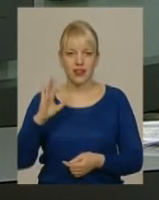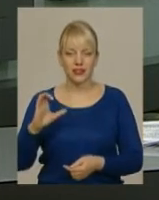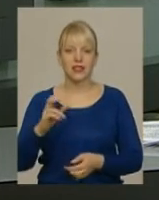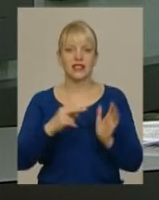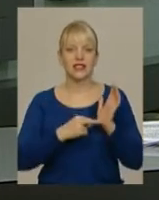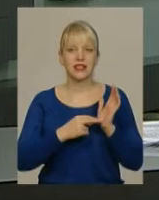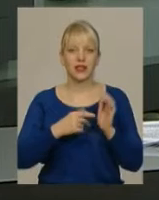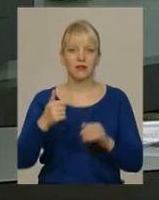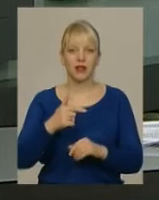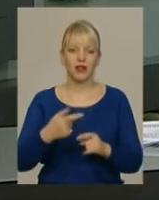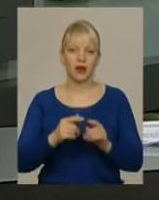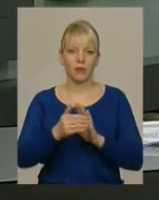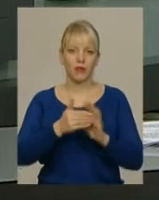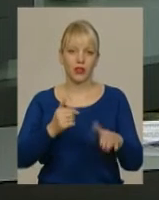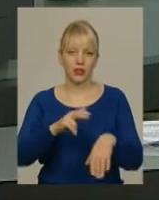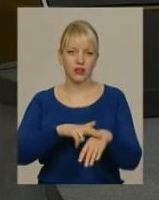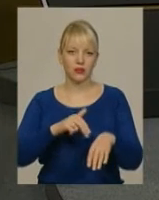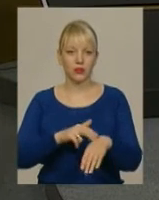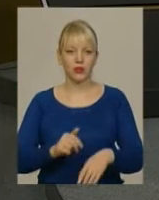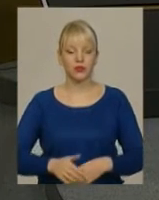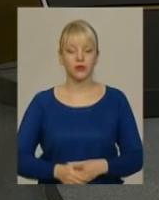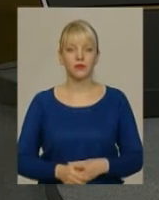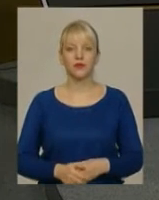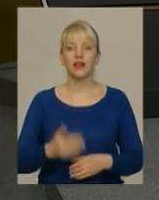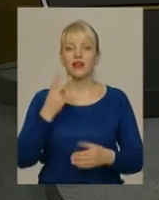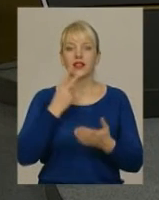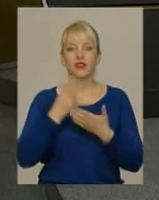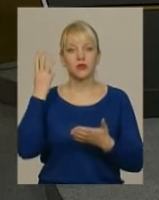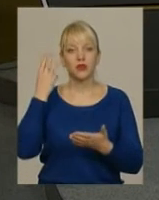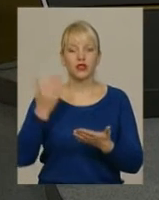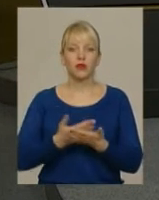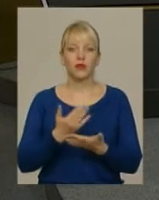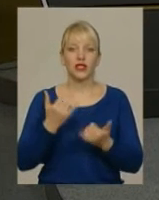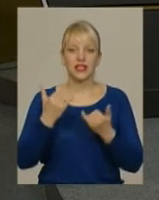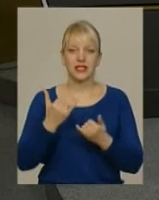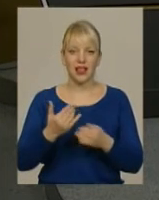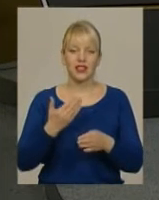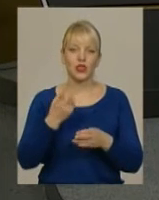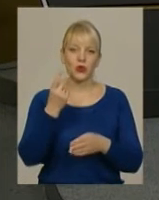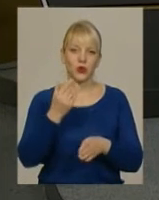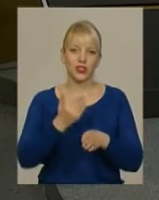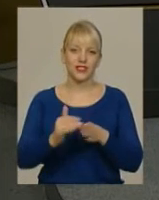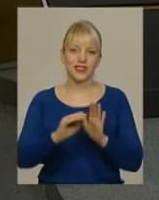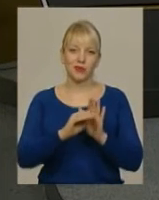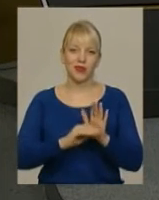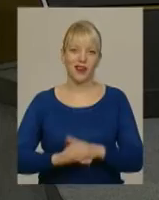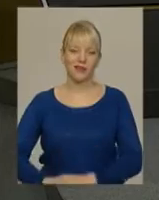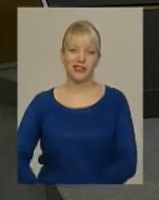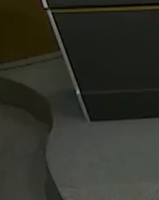На місце викликали слідчо-оперативну групу. Ви дивитесь Подільську панораму і зараз анонс другої частини програми.